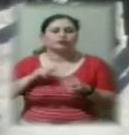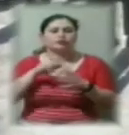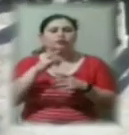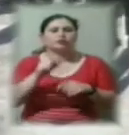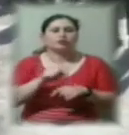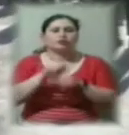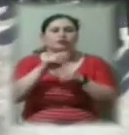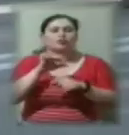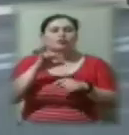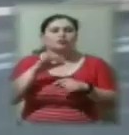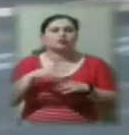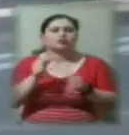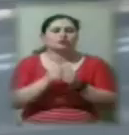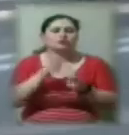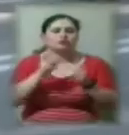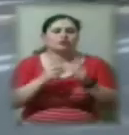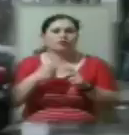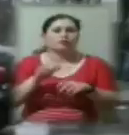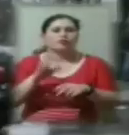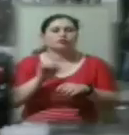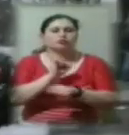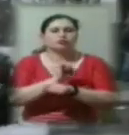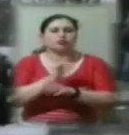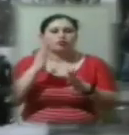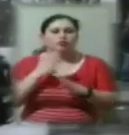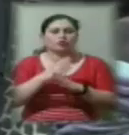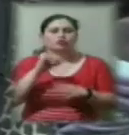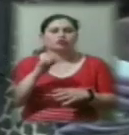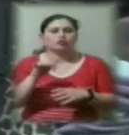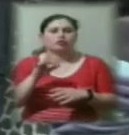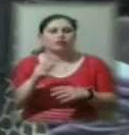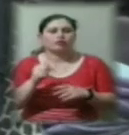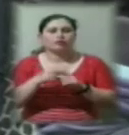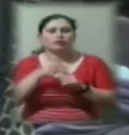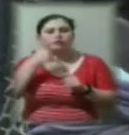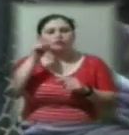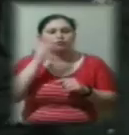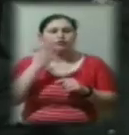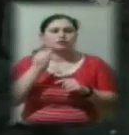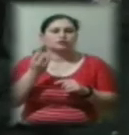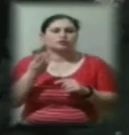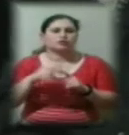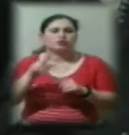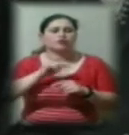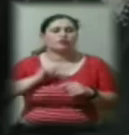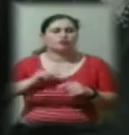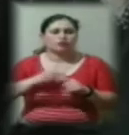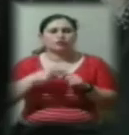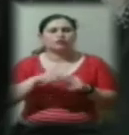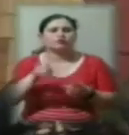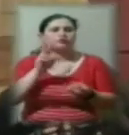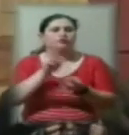заводу. Після цього вони перекрили проспект Ушакова. Вчора, 5 лютого, працівники товариства з обмеженою відповідальністю машинобудівна